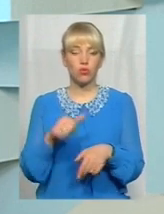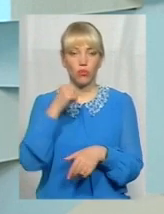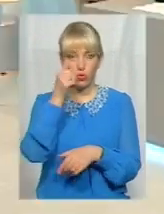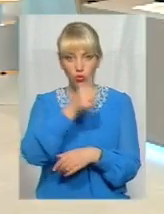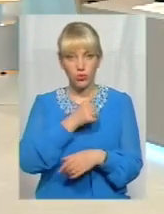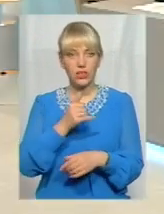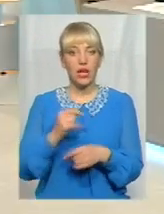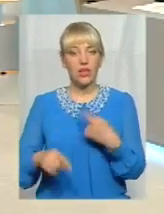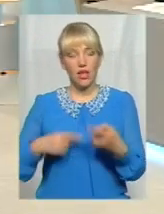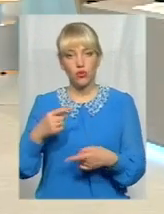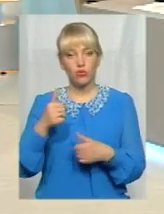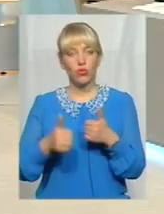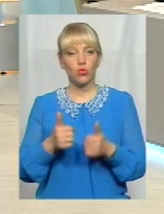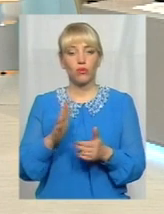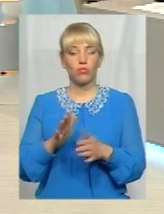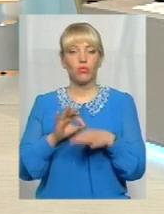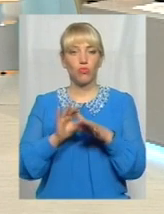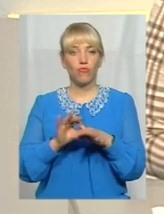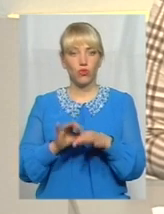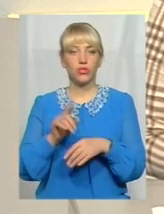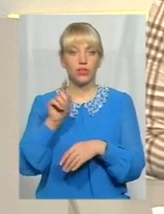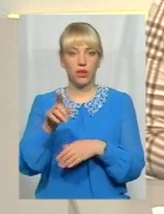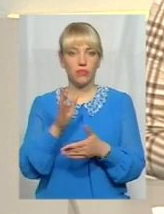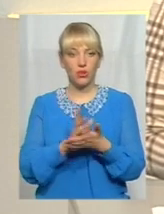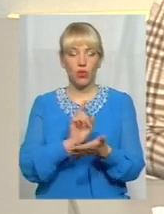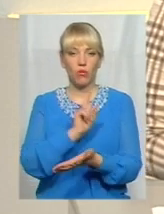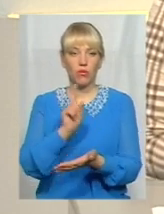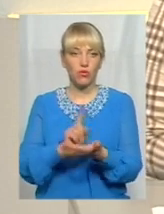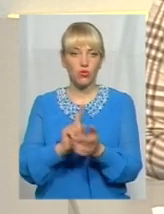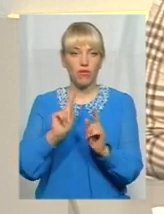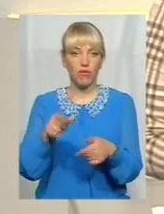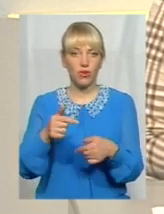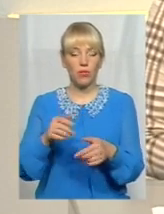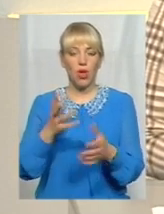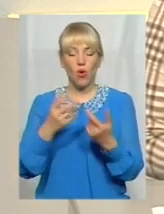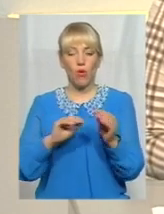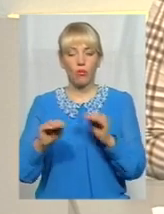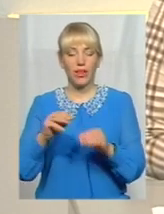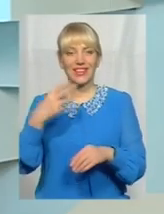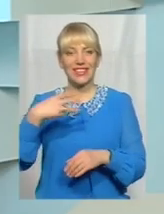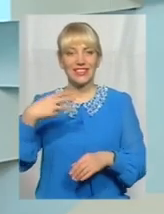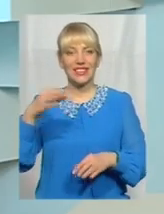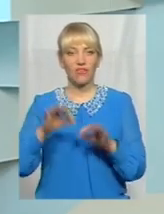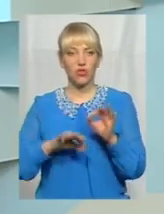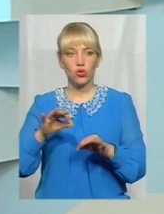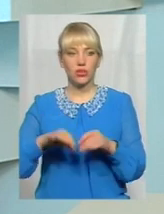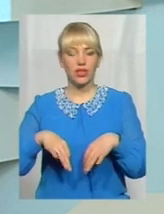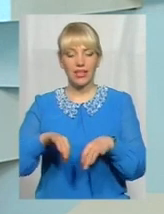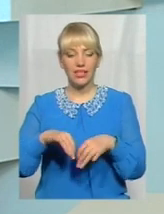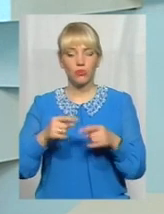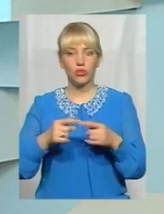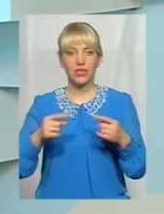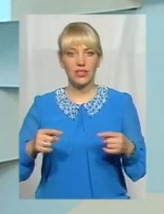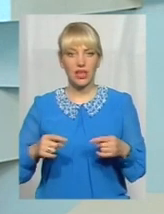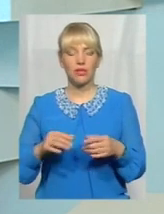і наступний конкурс, який вже буде проводитися, там є обов'язкова вимога обладнання 30% транспортних засобів на